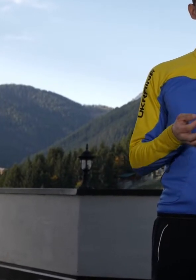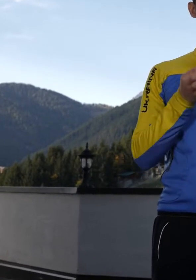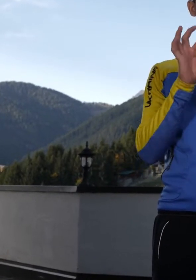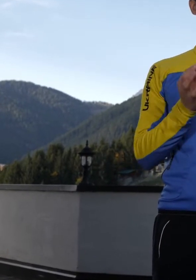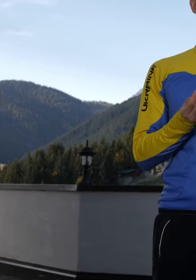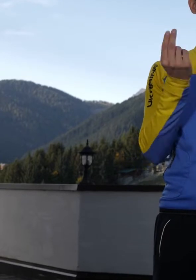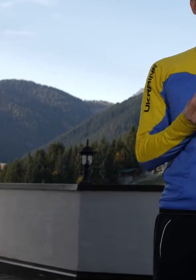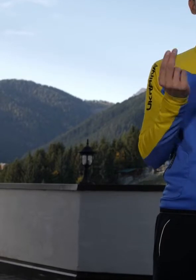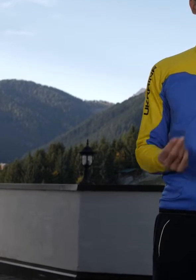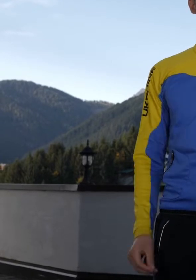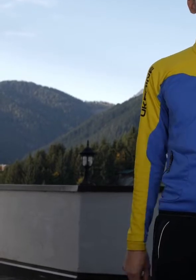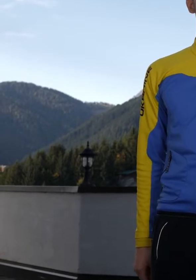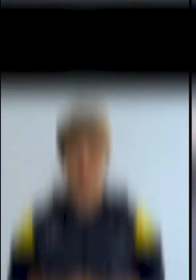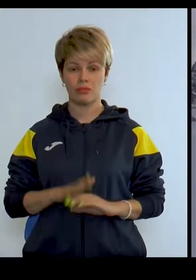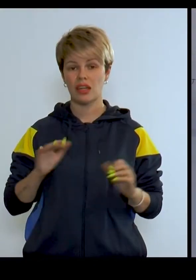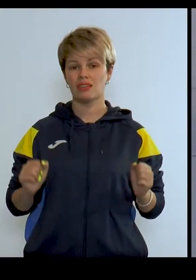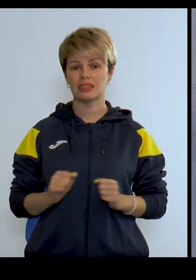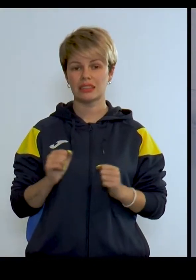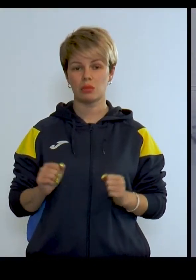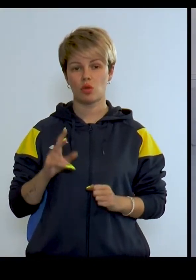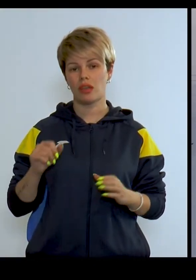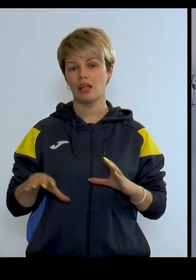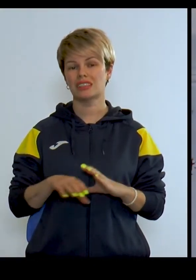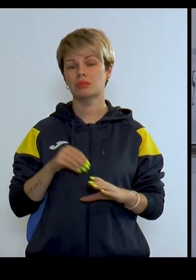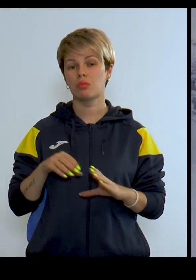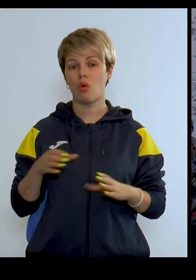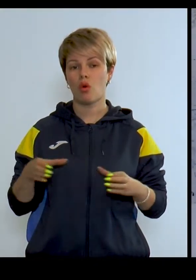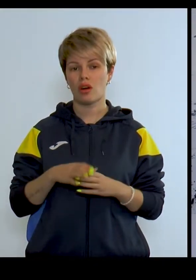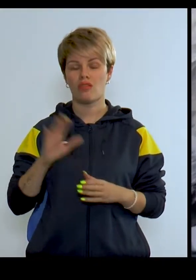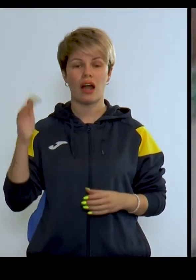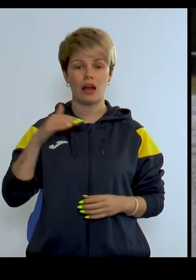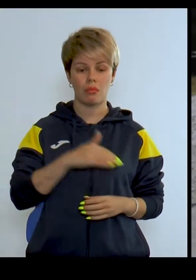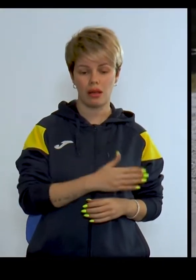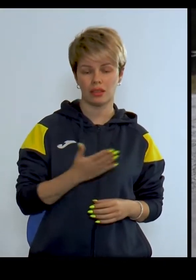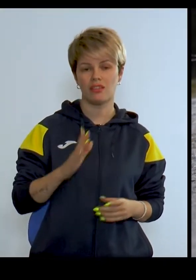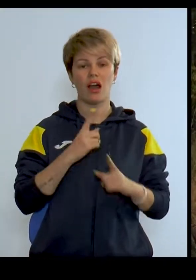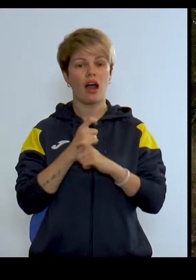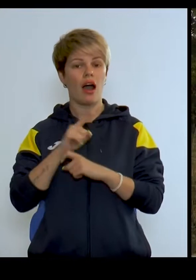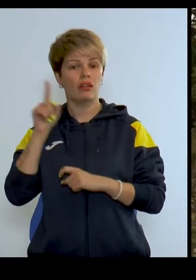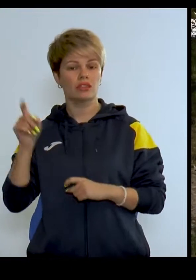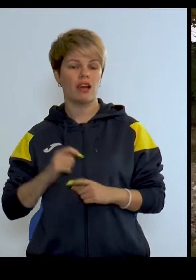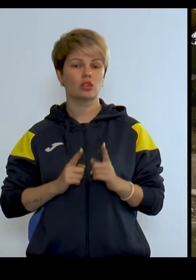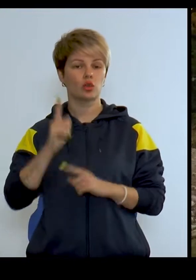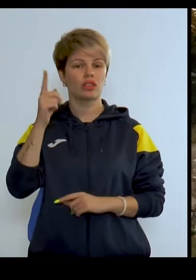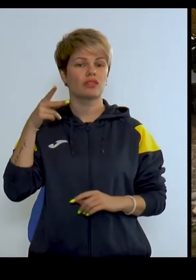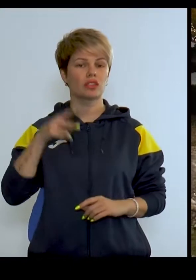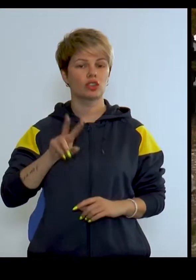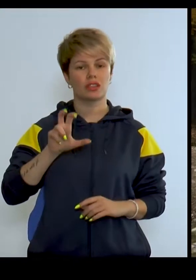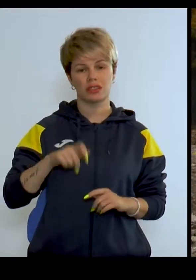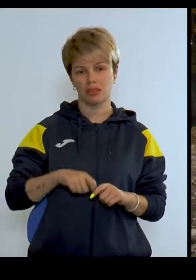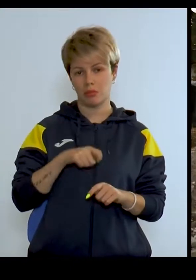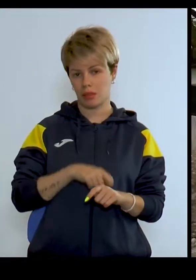хочу показати хороший результат Взимку на зборах у Карпатах влітку на льодовиках Австрії на висоті